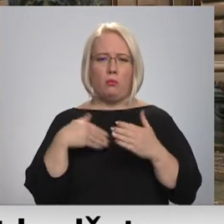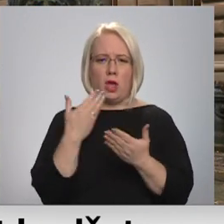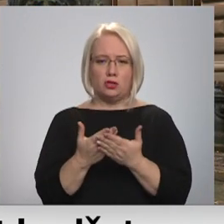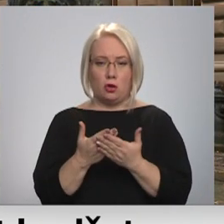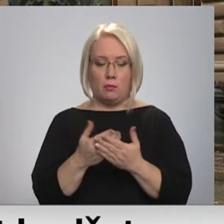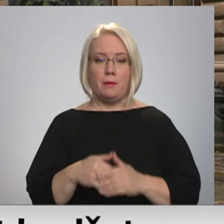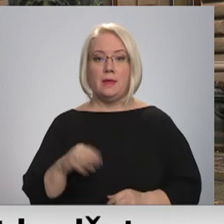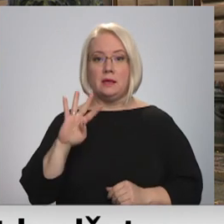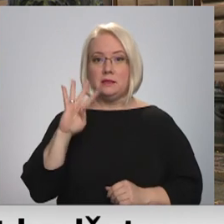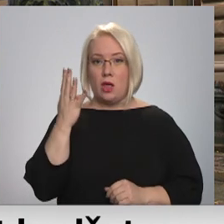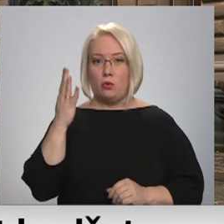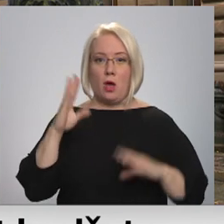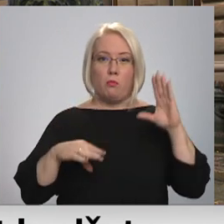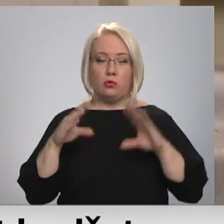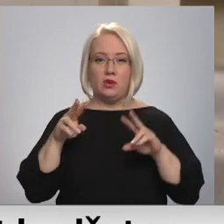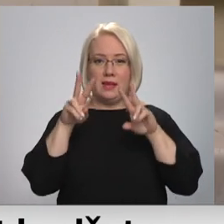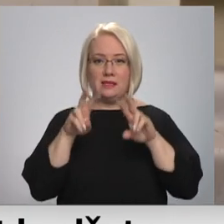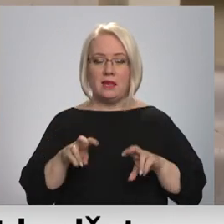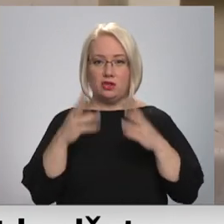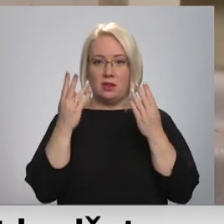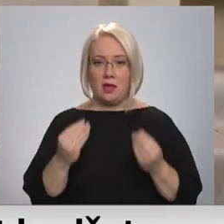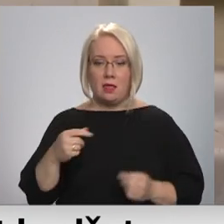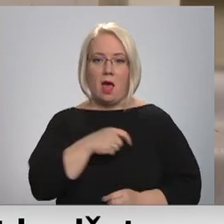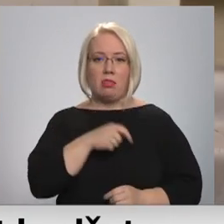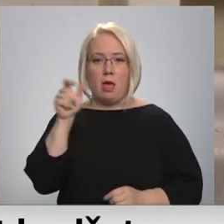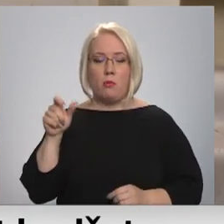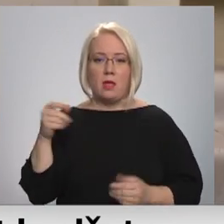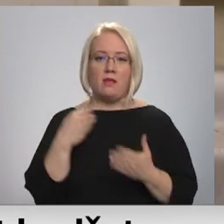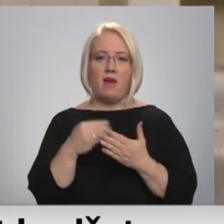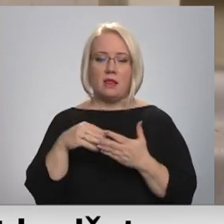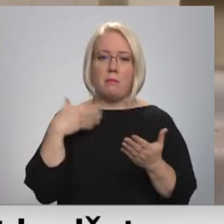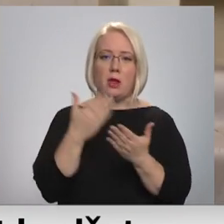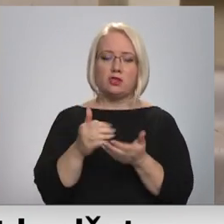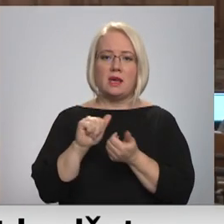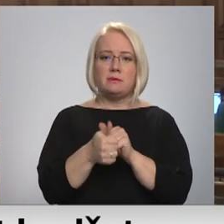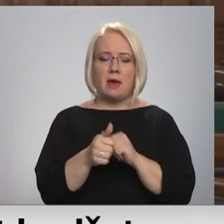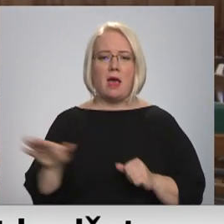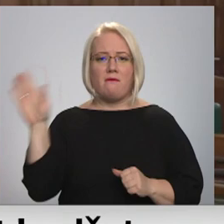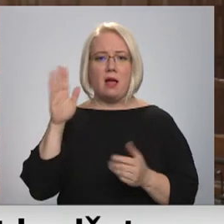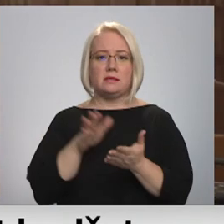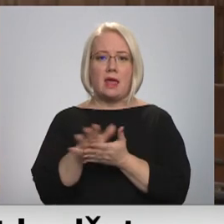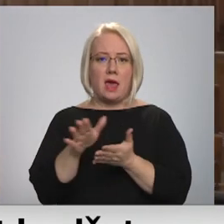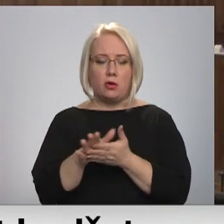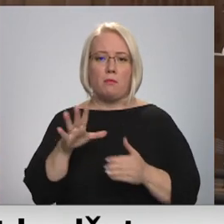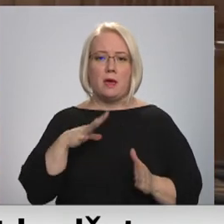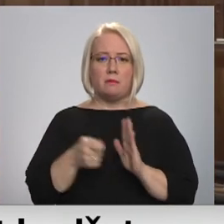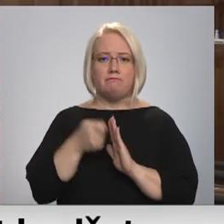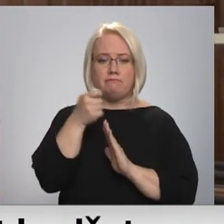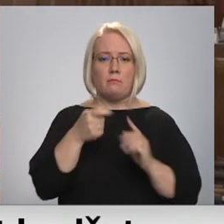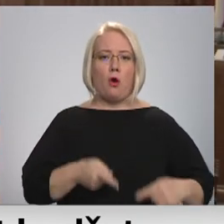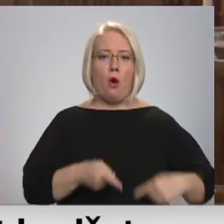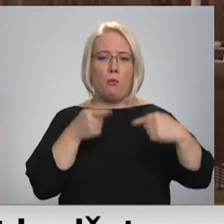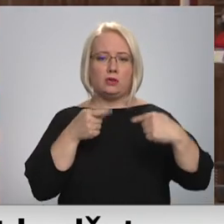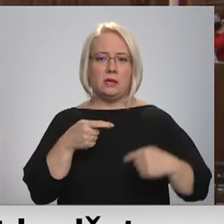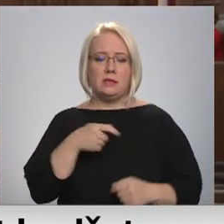Ceturtajā budžeta skatīšanas dienā deputāti turpināja vērtēt priekšlikumus izmaiņām valsts tēriņos, kurus pārsvarā bija iesnieguši opozīcijas